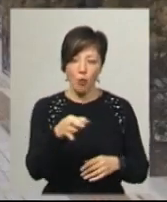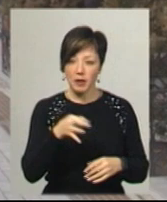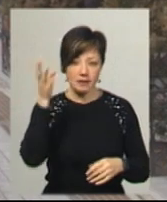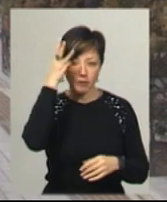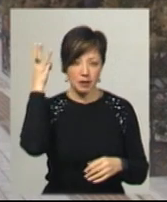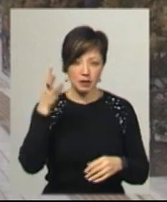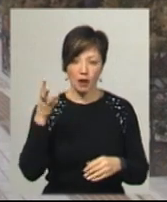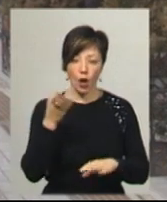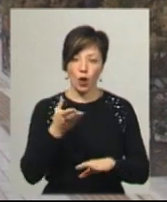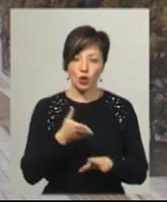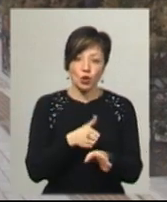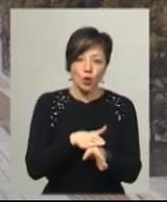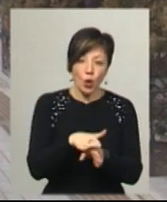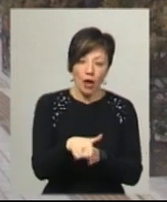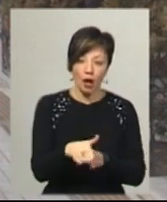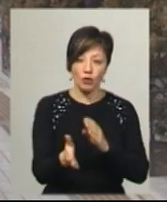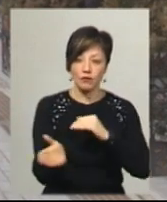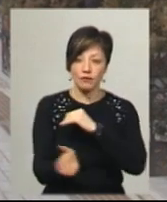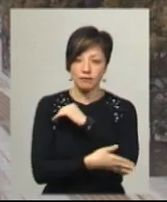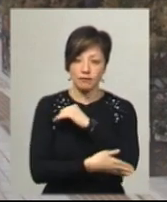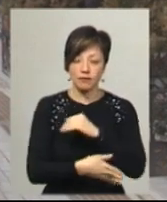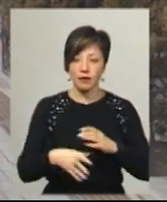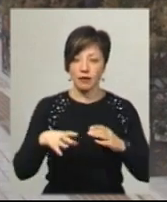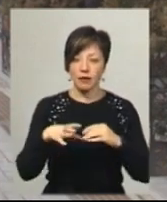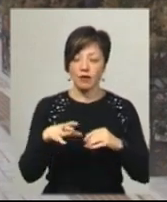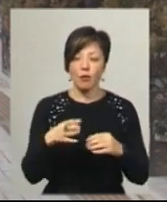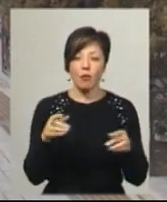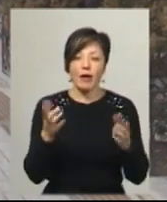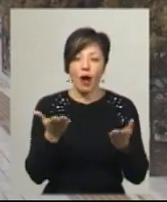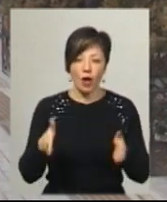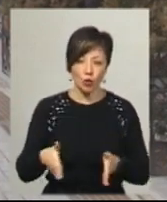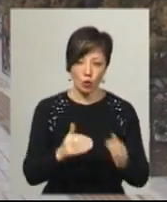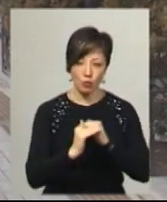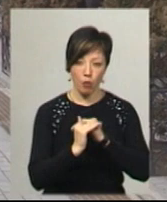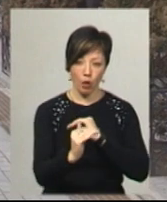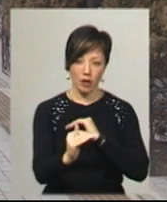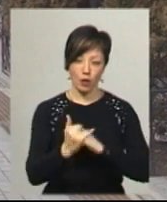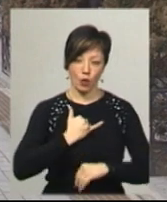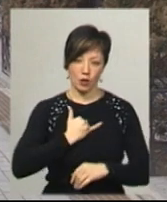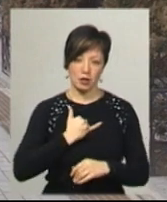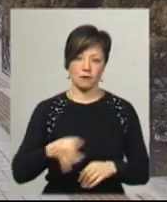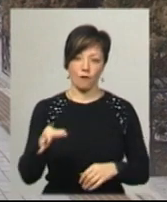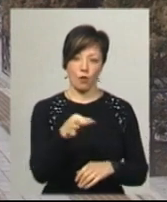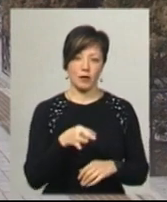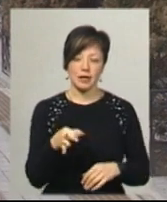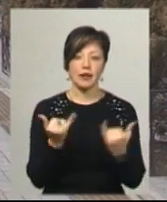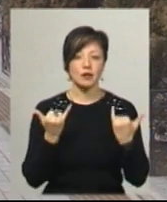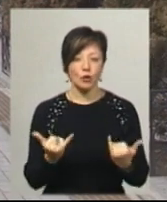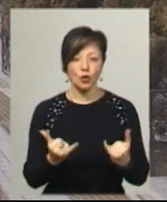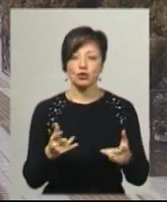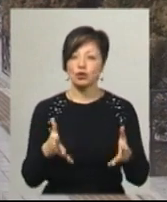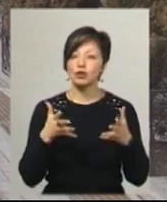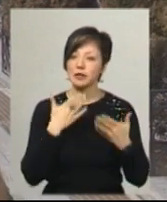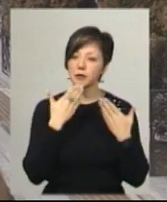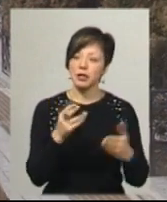тотально в кінці по тому, яке дорожне покриття в нас в області. На сьогодні я чітко